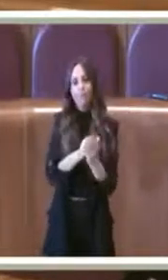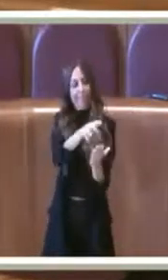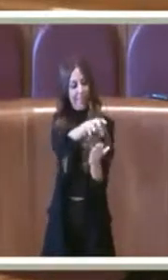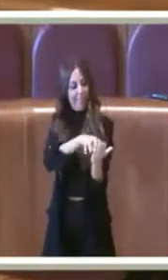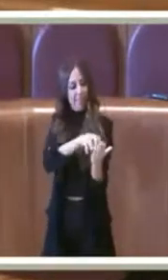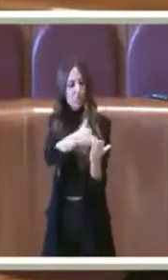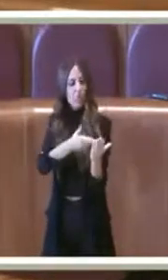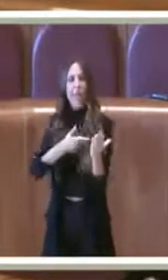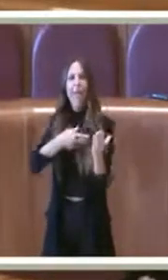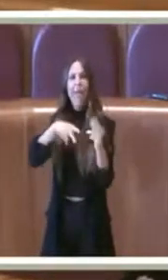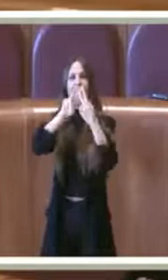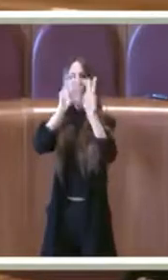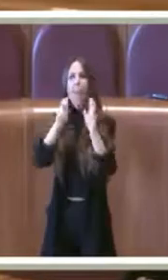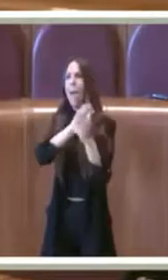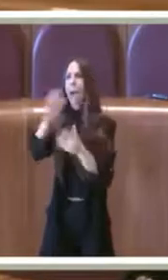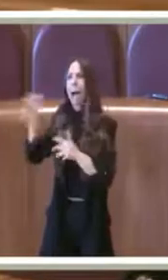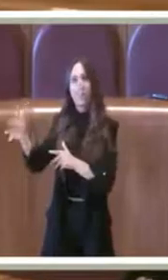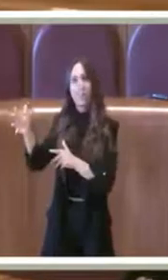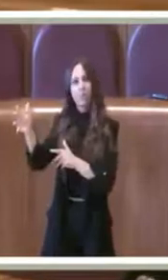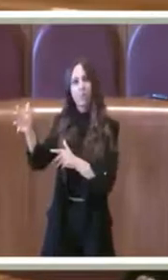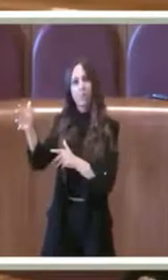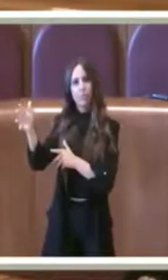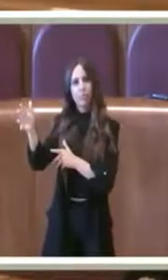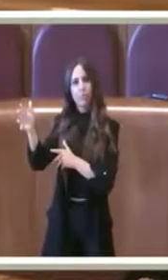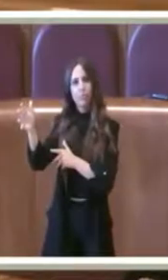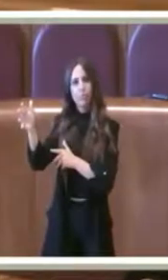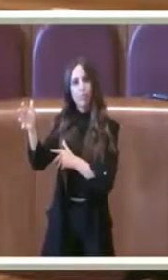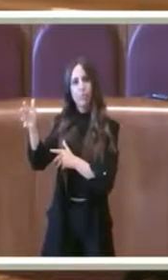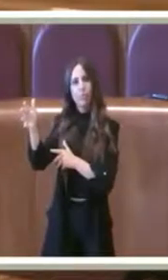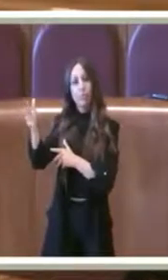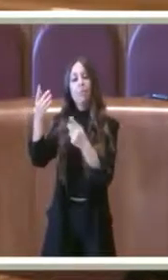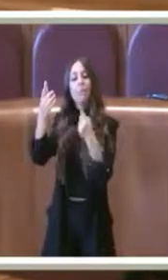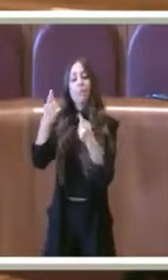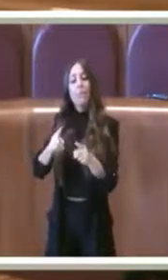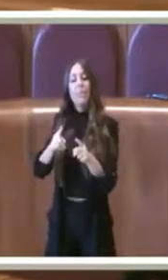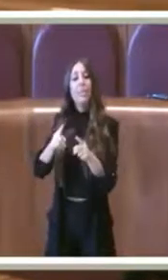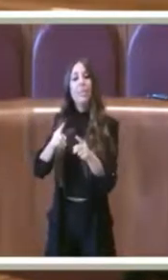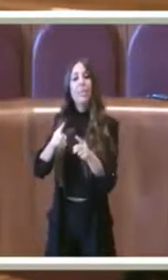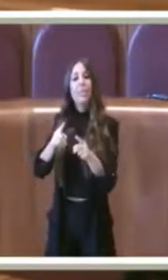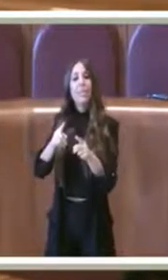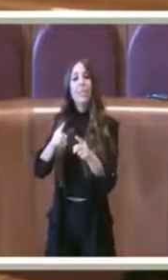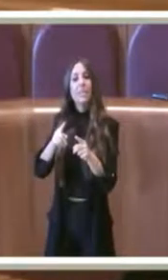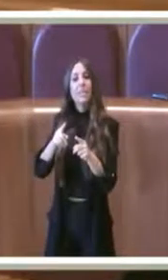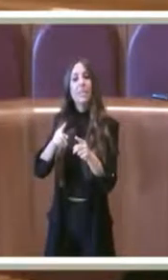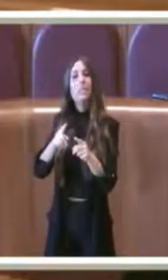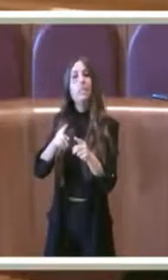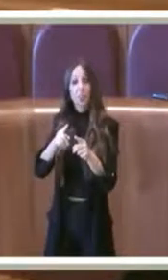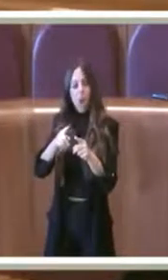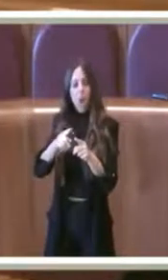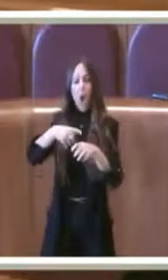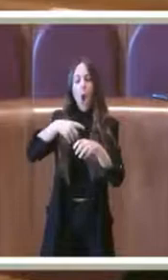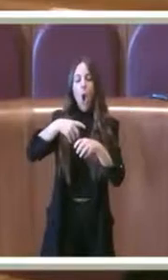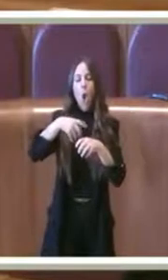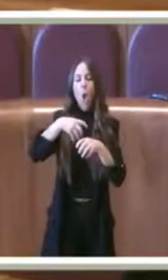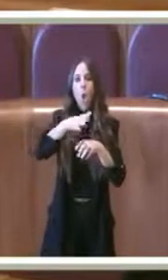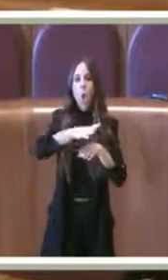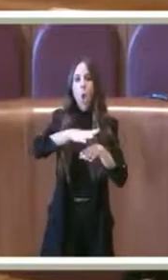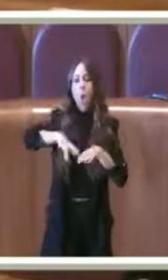tira in ballo un altro tema, che è il tema delle rilocalizzazioni e